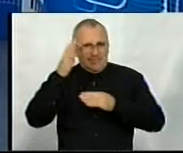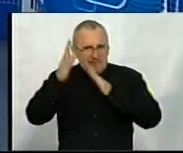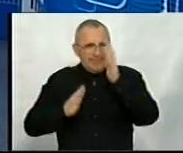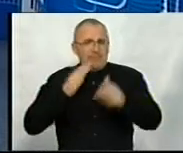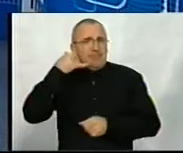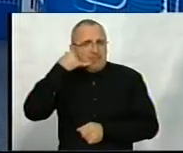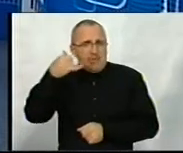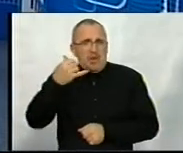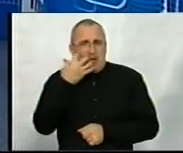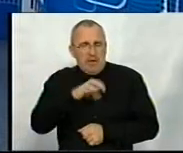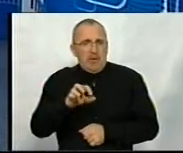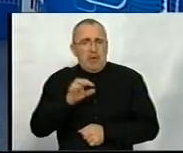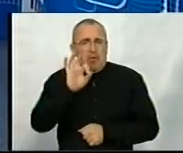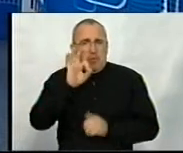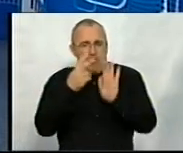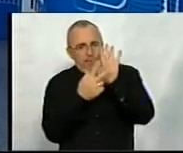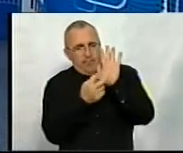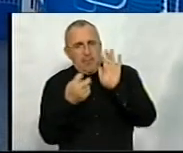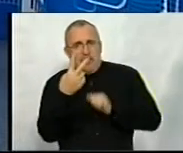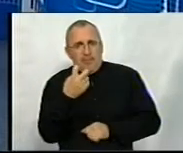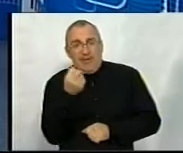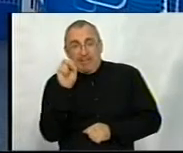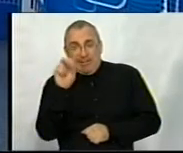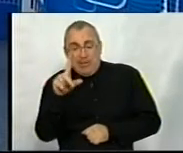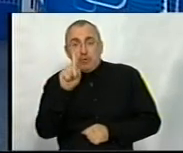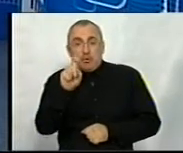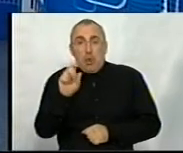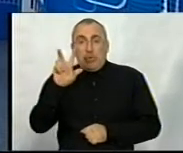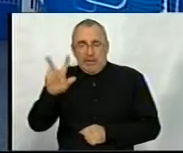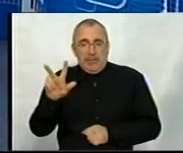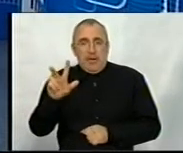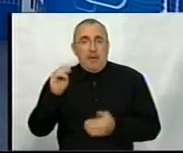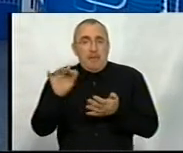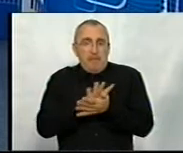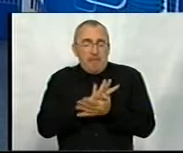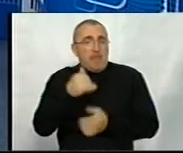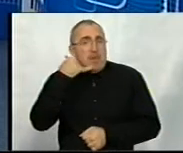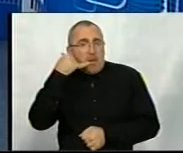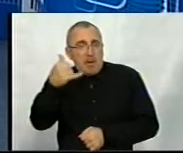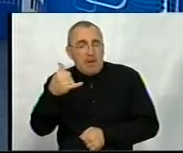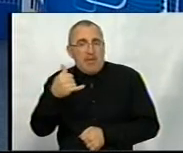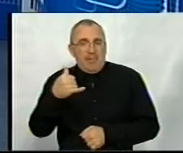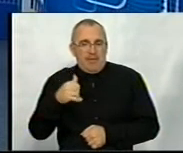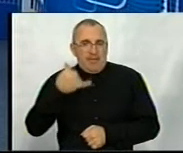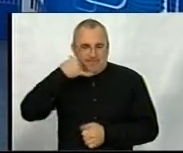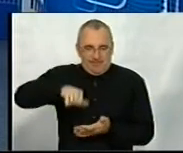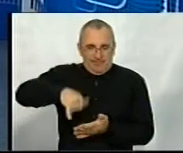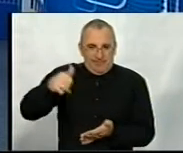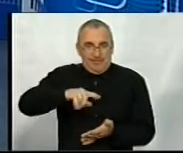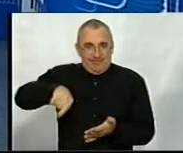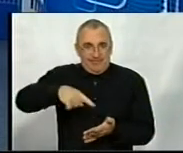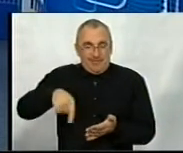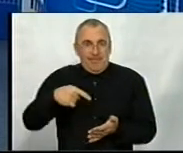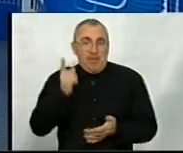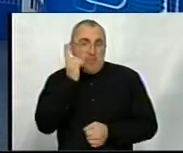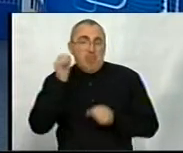гарячої лінії 0800 213 103. Безкоштовні дзвінки з стаціонарних та мобільних